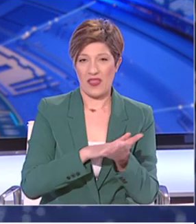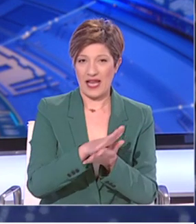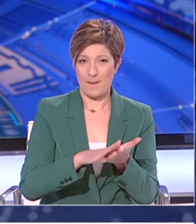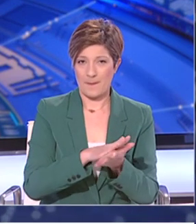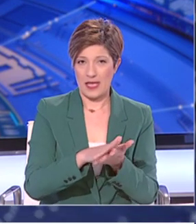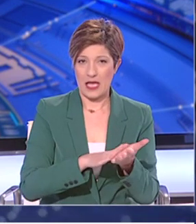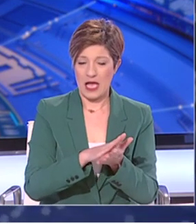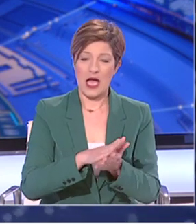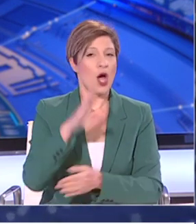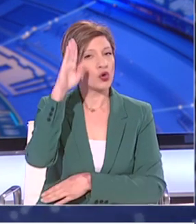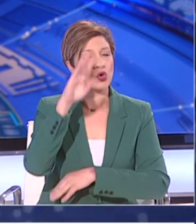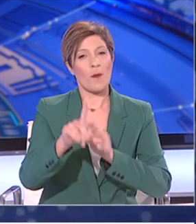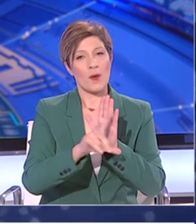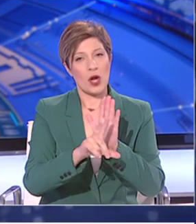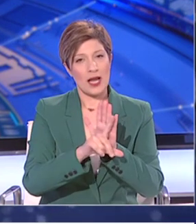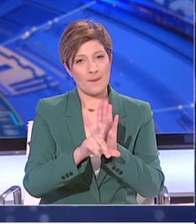Γενικού Νοσοκομείου Λευκοσίας.